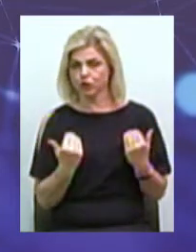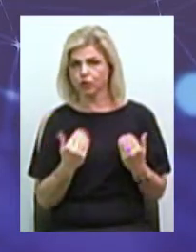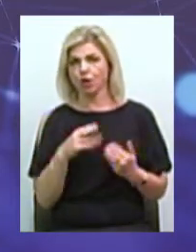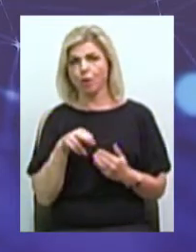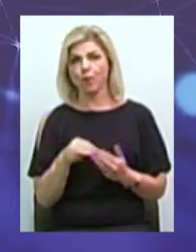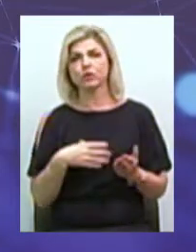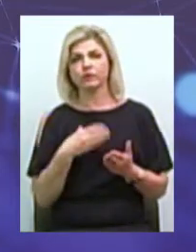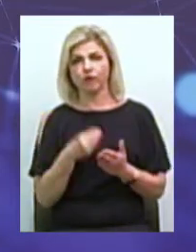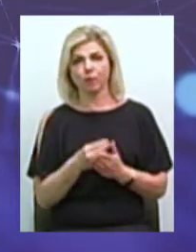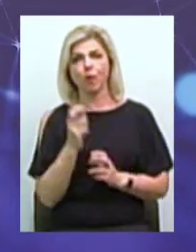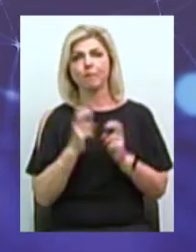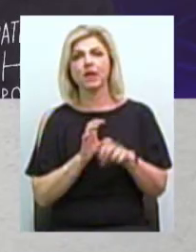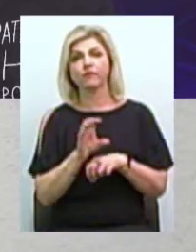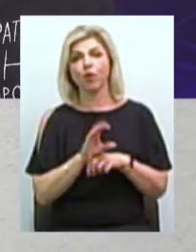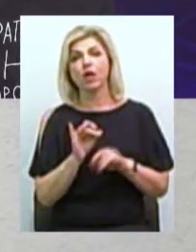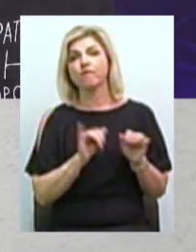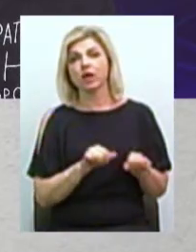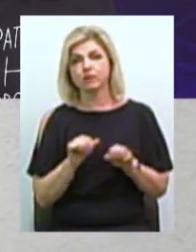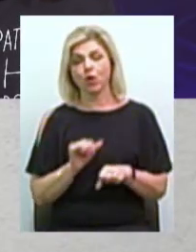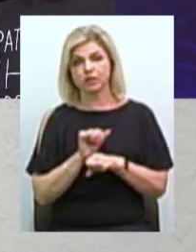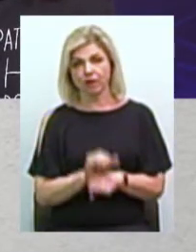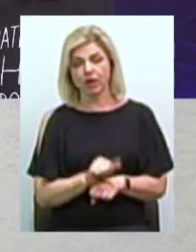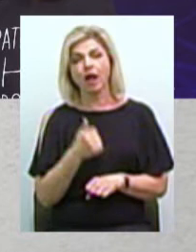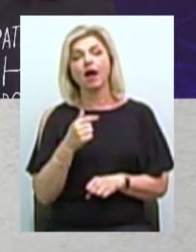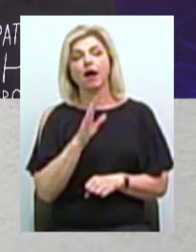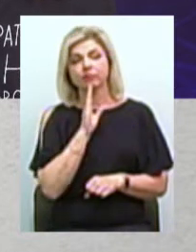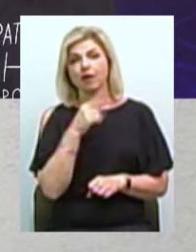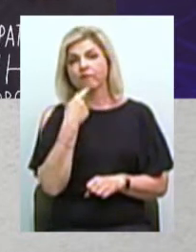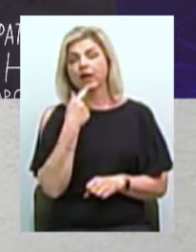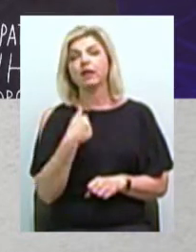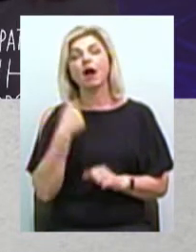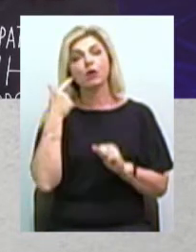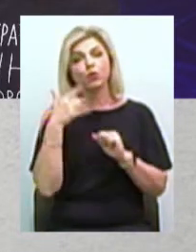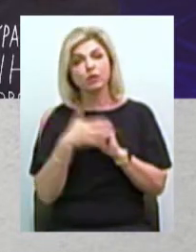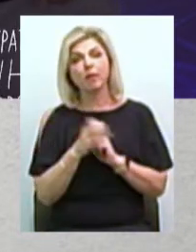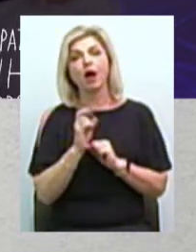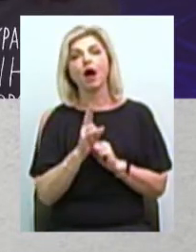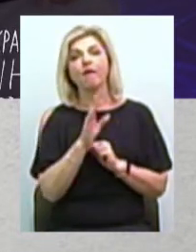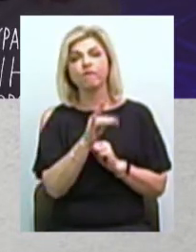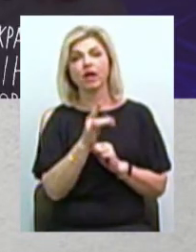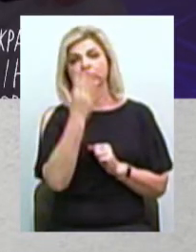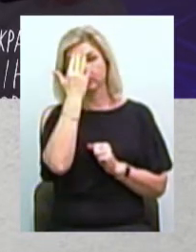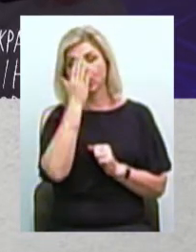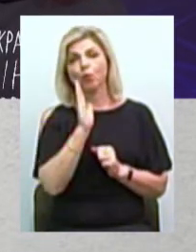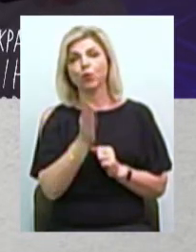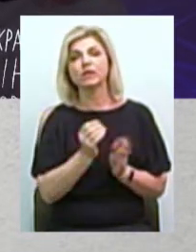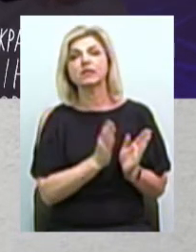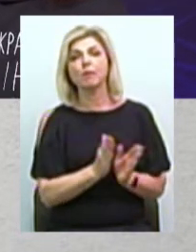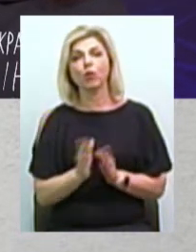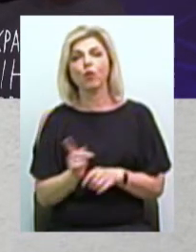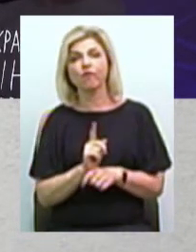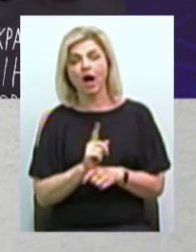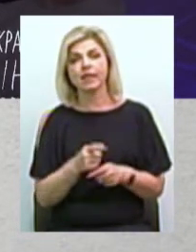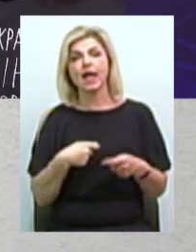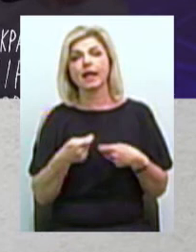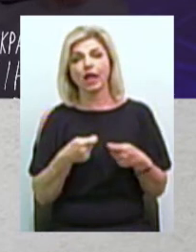своєму производстві можливостям просто приостановлені Я вас розуміла. Питання, як ви будете стимулювати ринки збуту? Яким чином